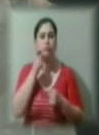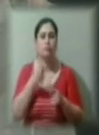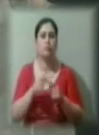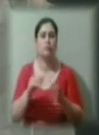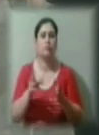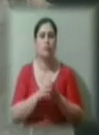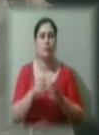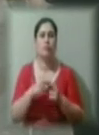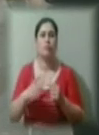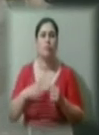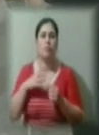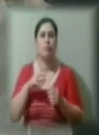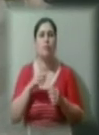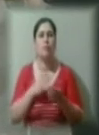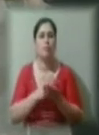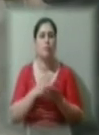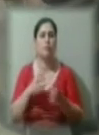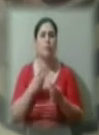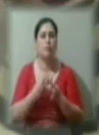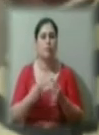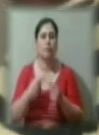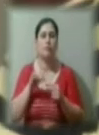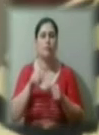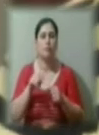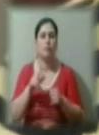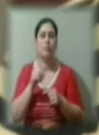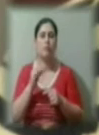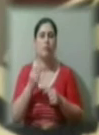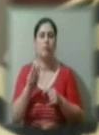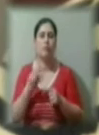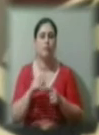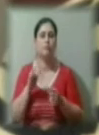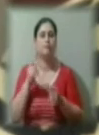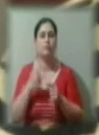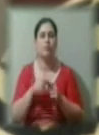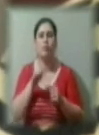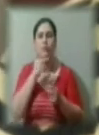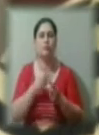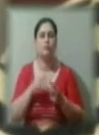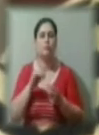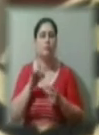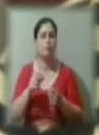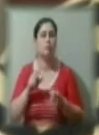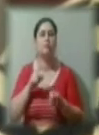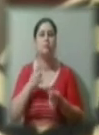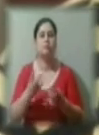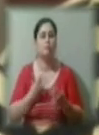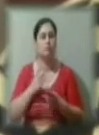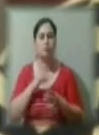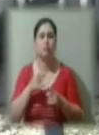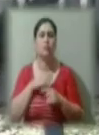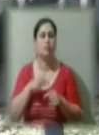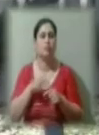політв'язнями створили центр протидії катуванням. Хоча під час ув'язнення фізичних тортур не було, та тиск відчував постійно, продовжує Адем